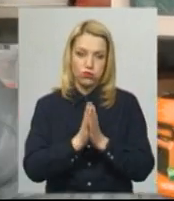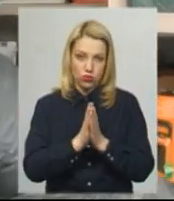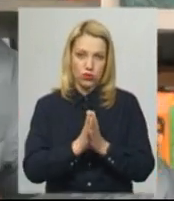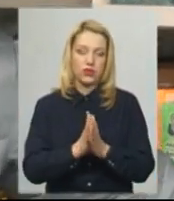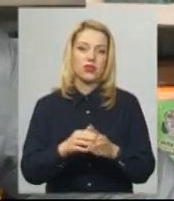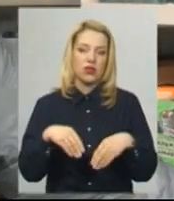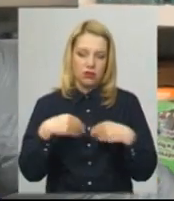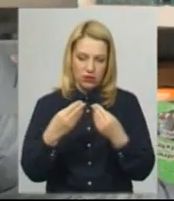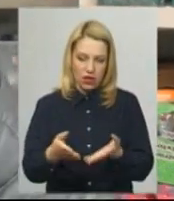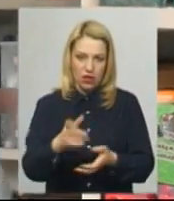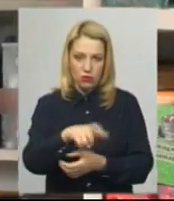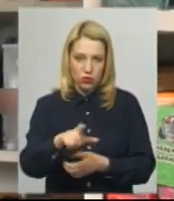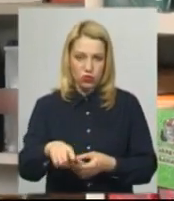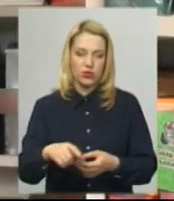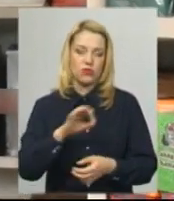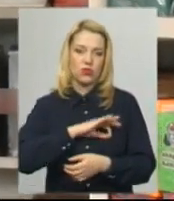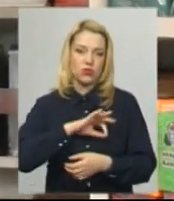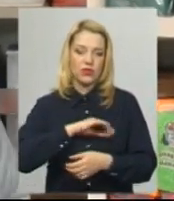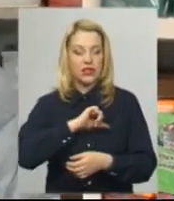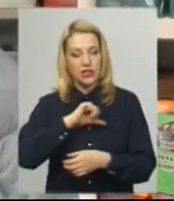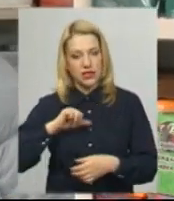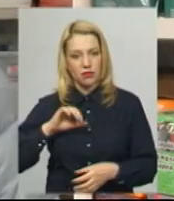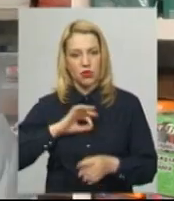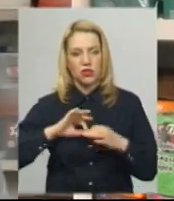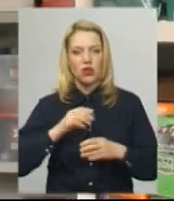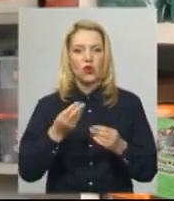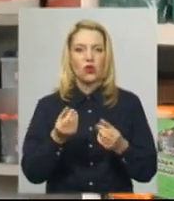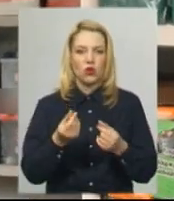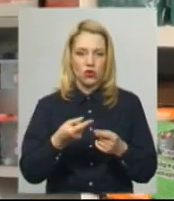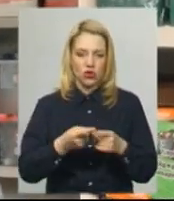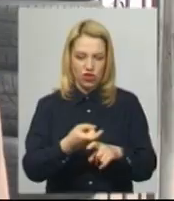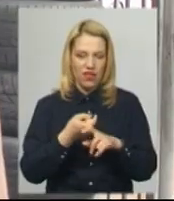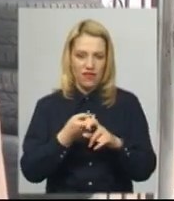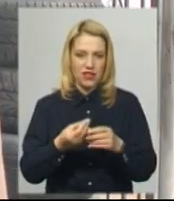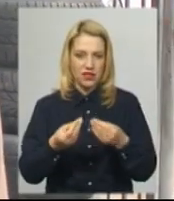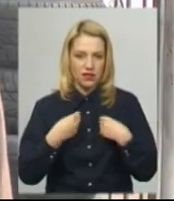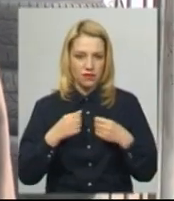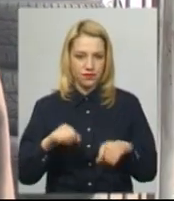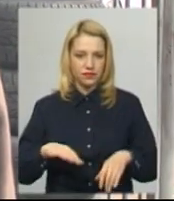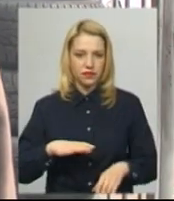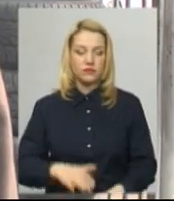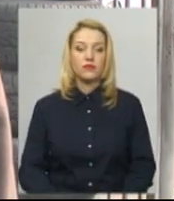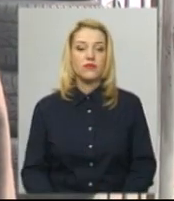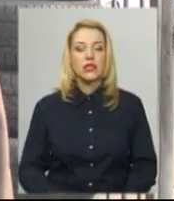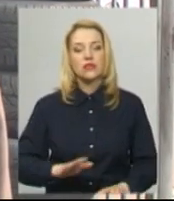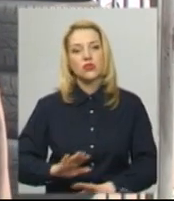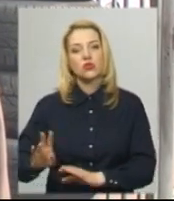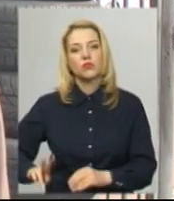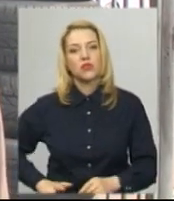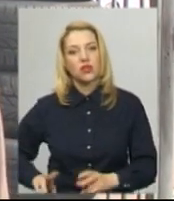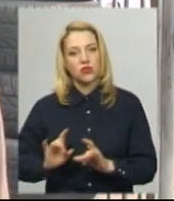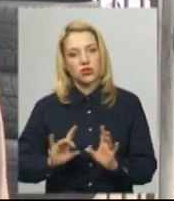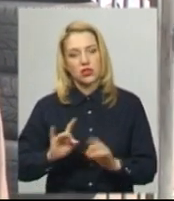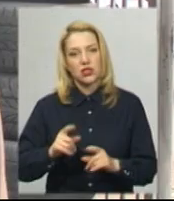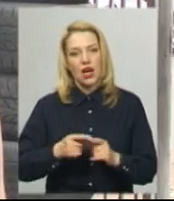даємо до використання. І самі користуємося, бо через ці гроші завжди та інфекція проходить. Заступник директора ринк Ярослав Туз каже,